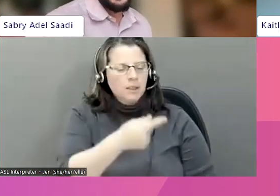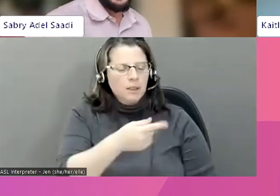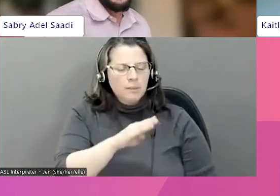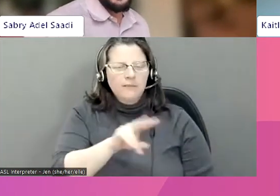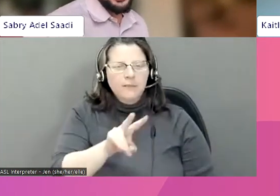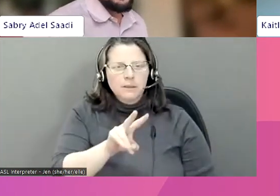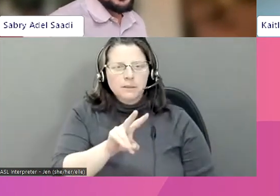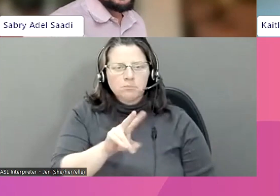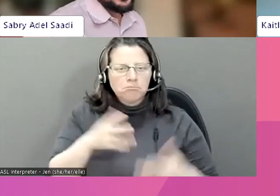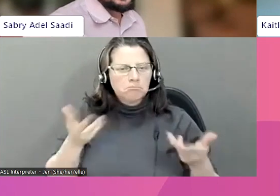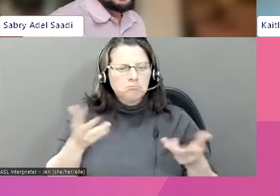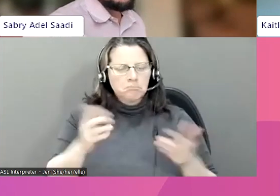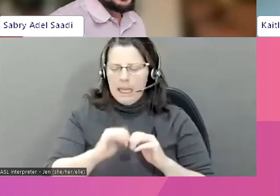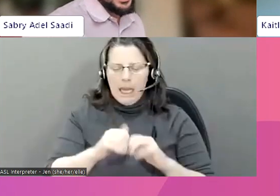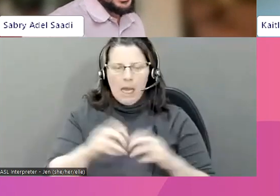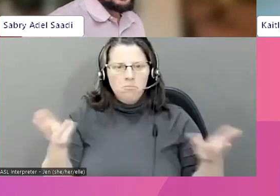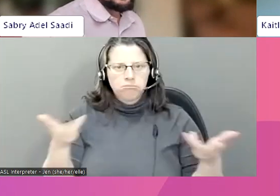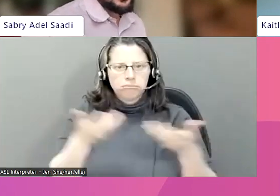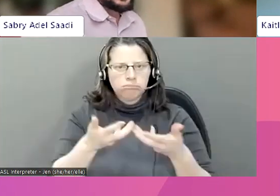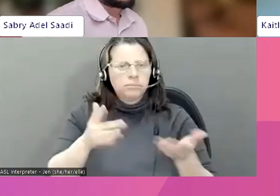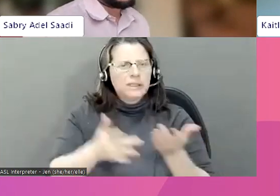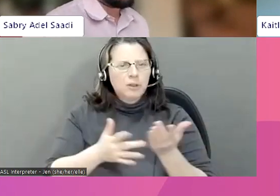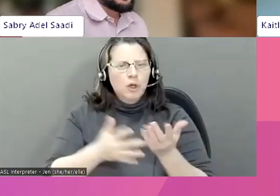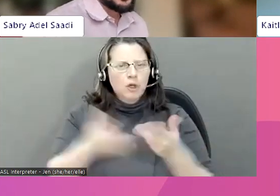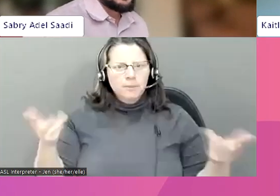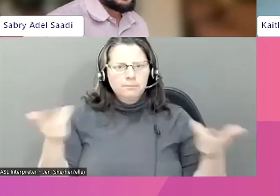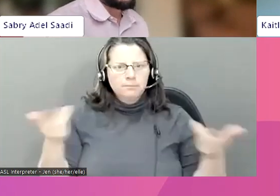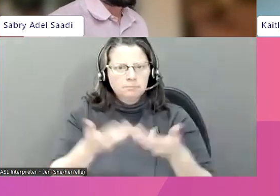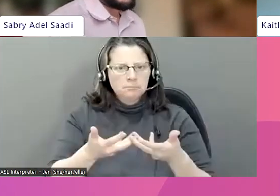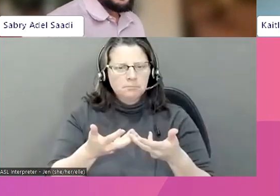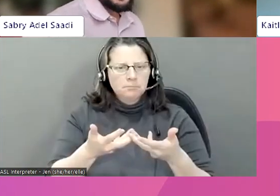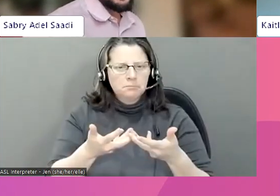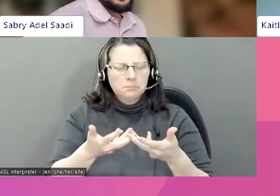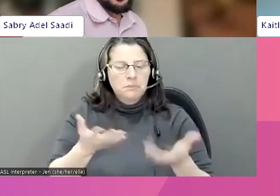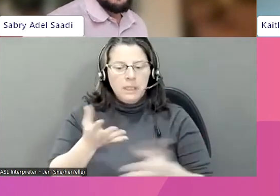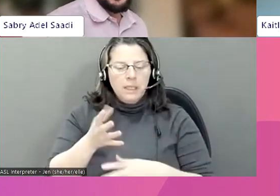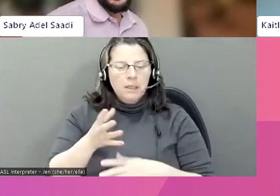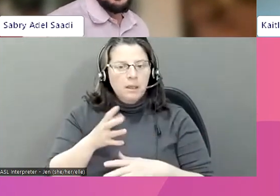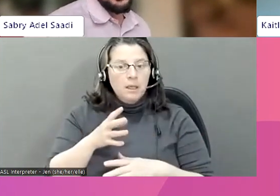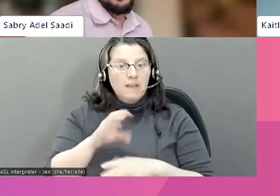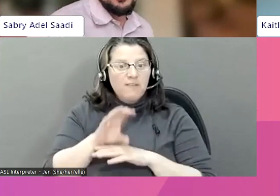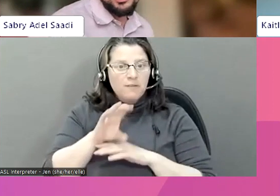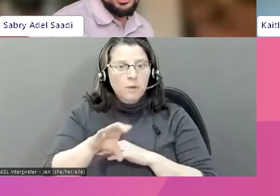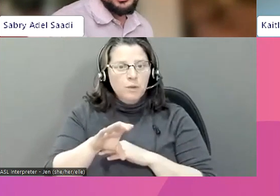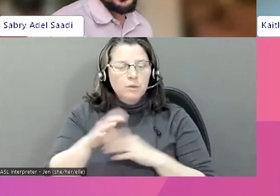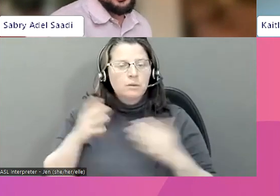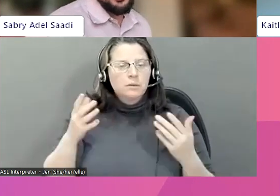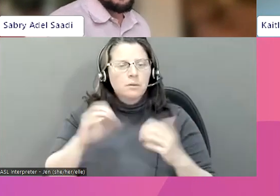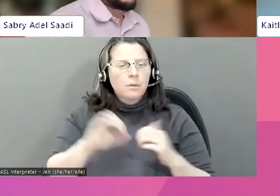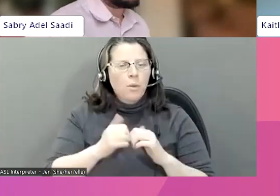d'informations sur la violence fondée sur le sexe facilité par la technologie peut renforcer